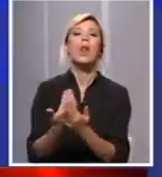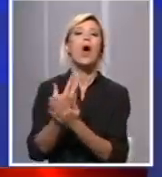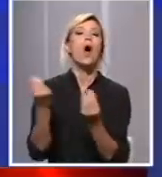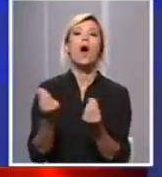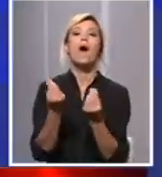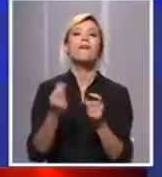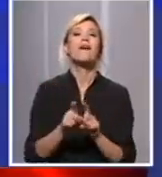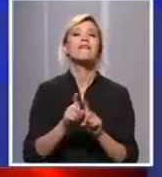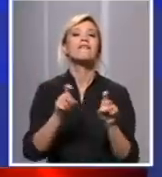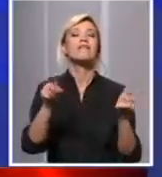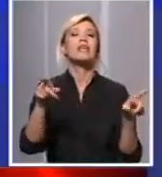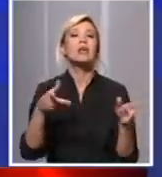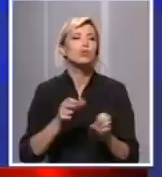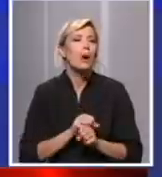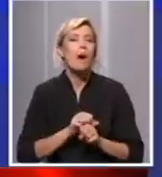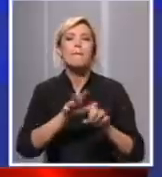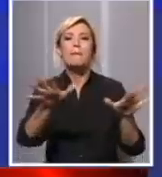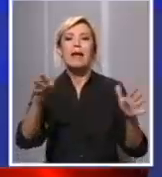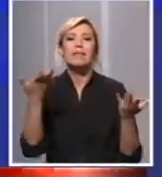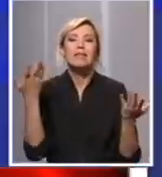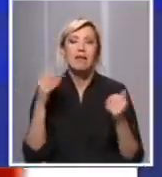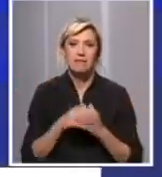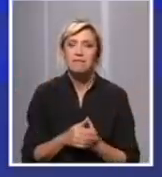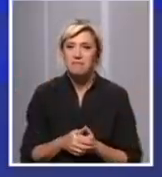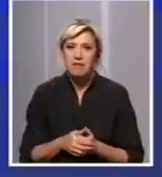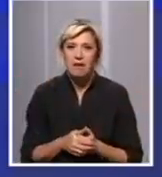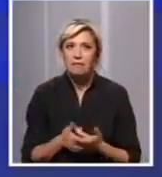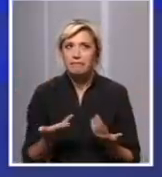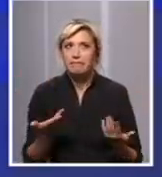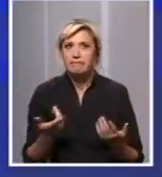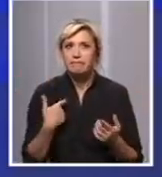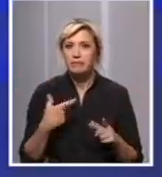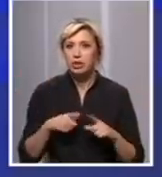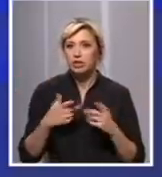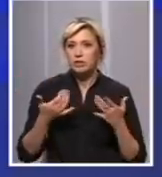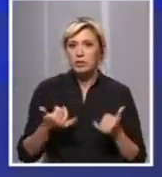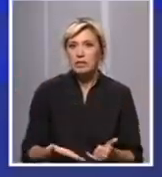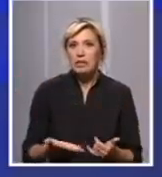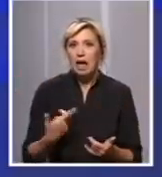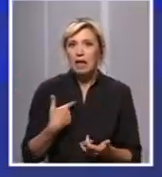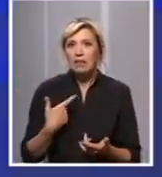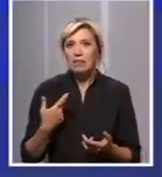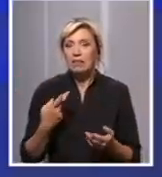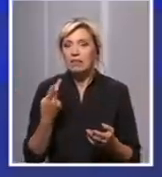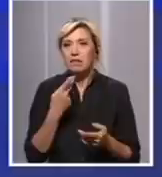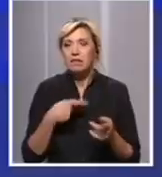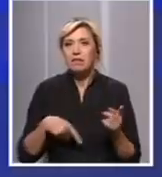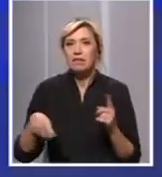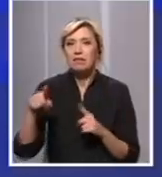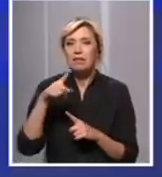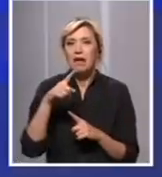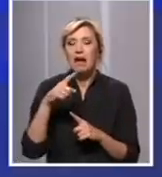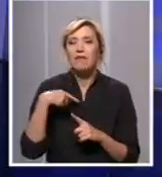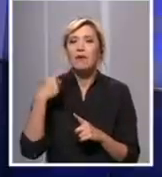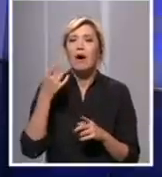pandemijskog karaktere. Mi živimo u ovome veku i logično je da mislimo da se nama nešto najgore što se dešava, ali ako se